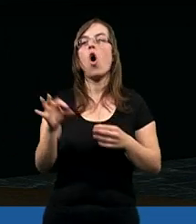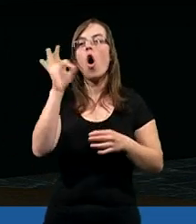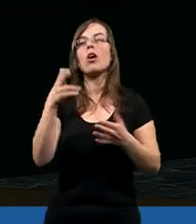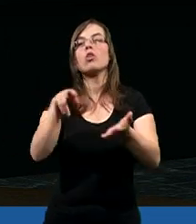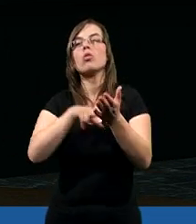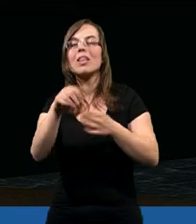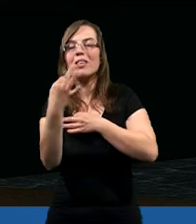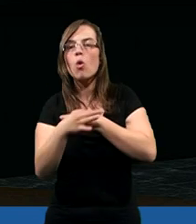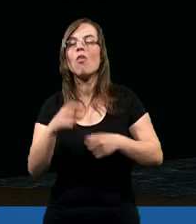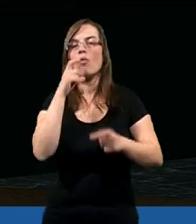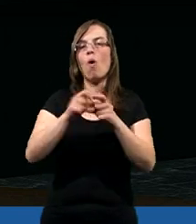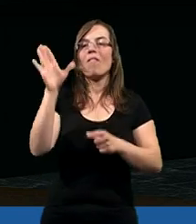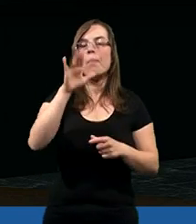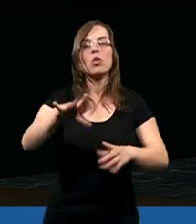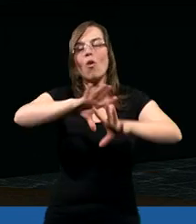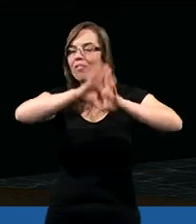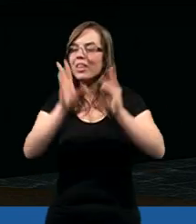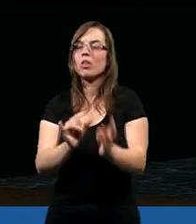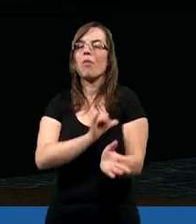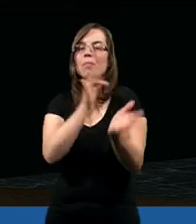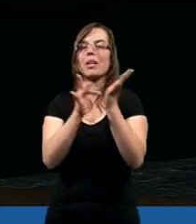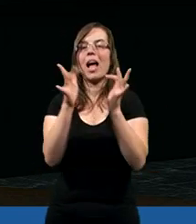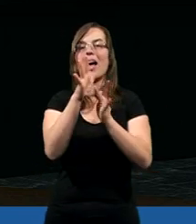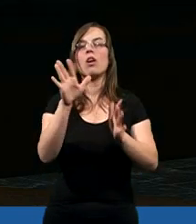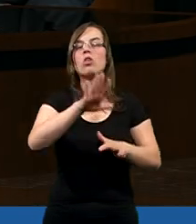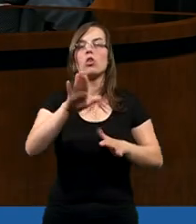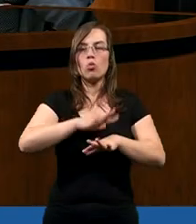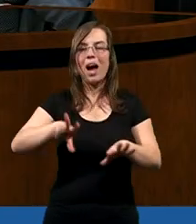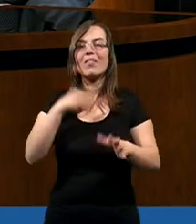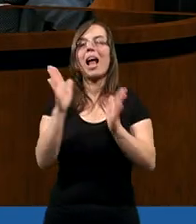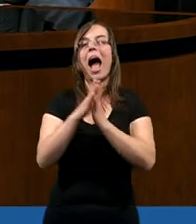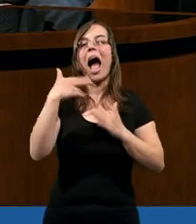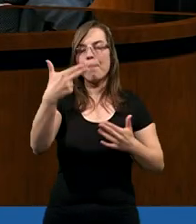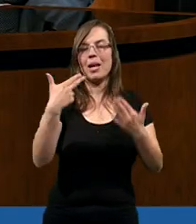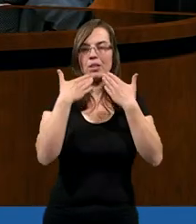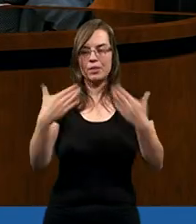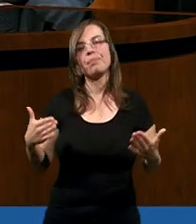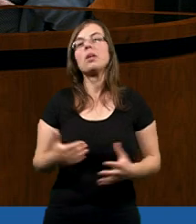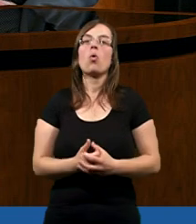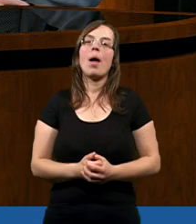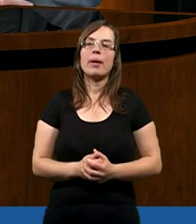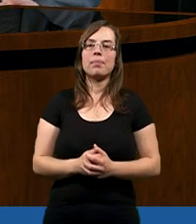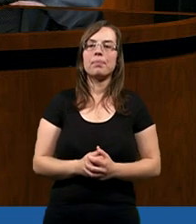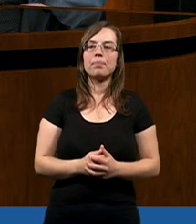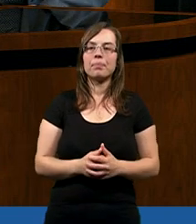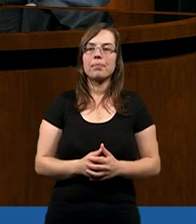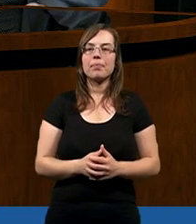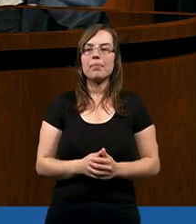okazji studiowania Słowa Bożego. Za wszystko w imieniu Jezusa Chrystusa dziękujemy. Amen. Amen.